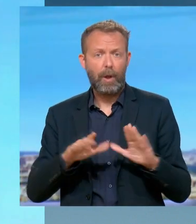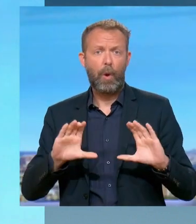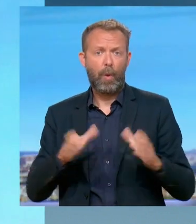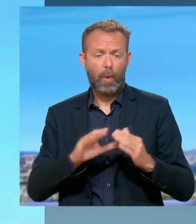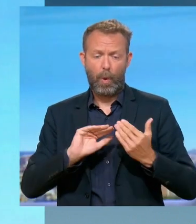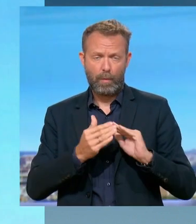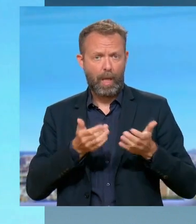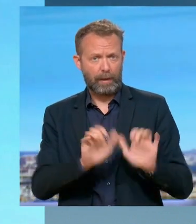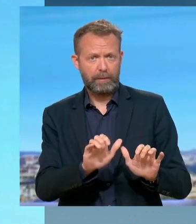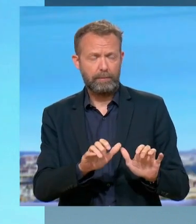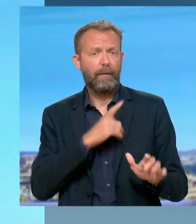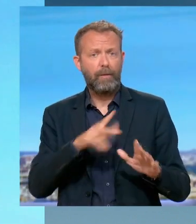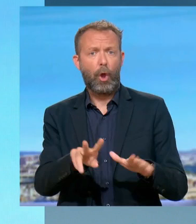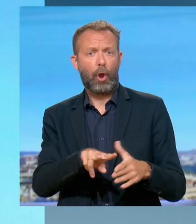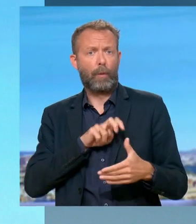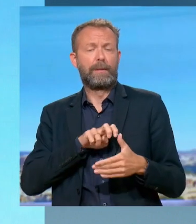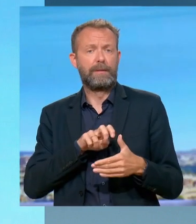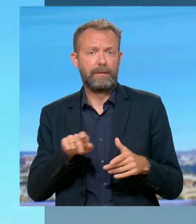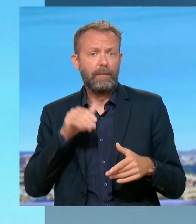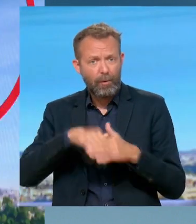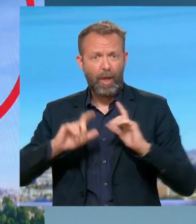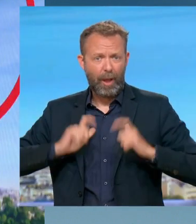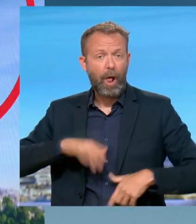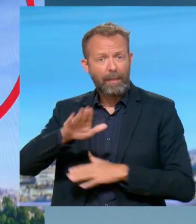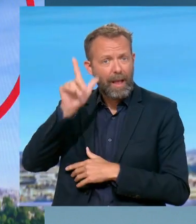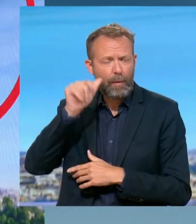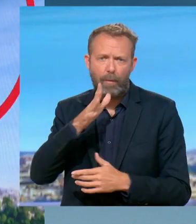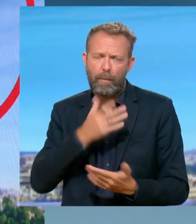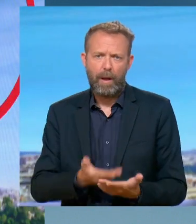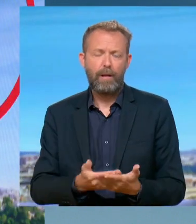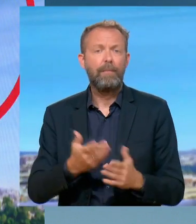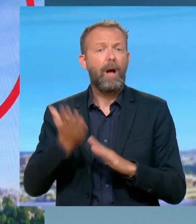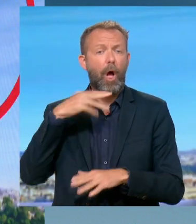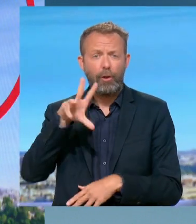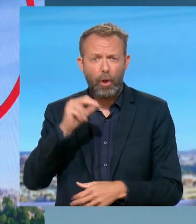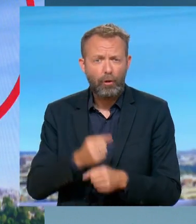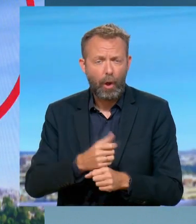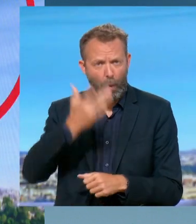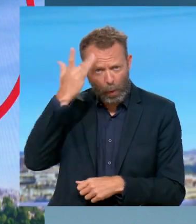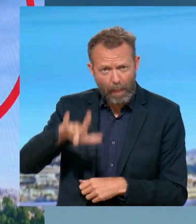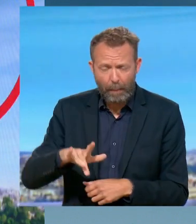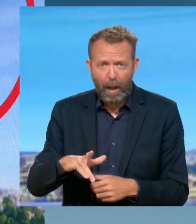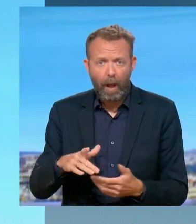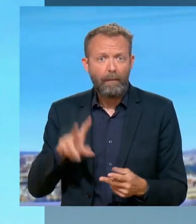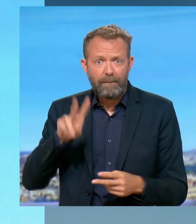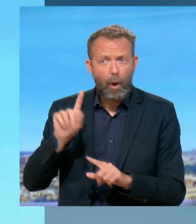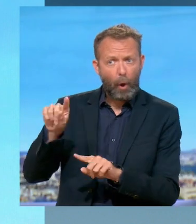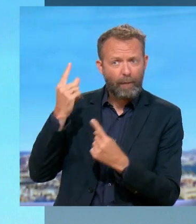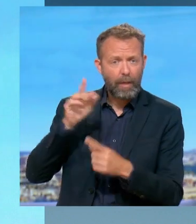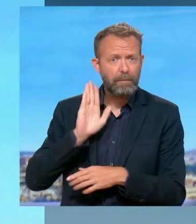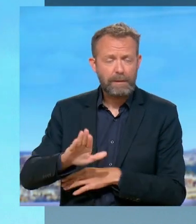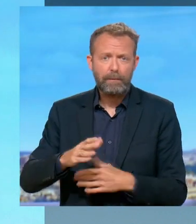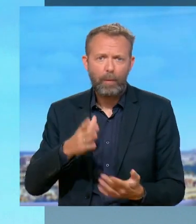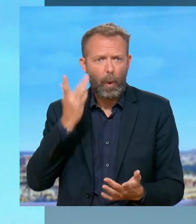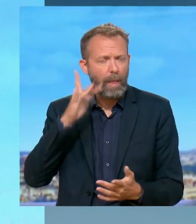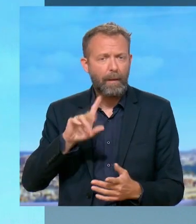qui amène à ses tenues, à ses revendications dans l'école de la République qui, encore une fois, il y a 30 ans, méconnaissait et ignorait toutes ces revendications islamistes.